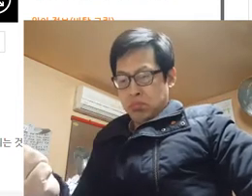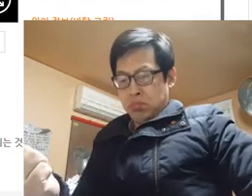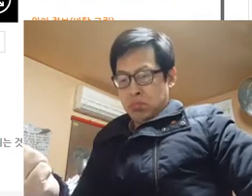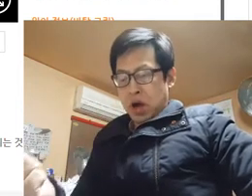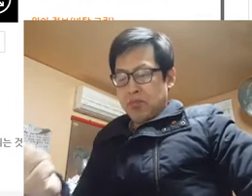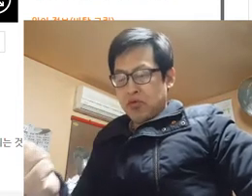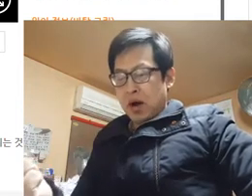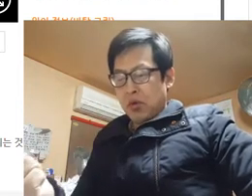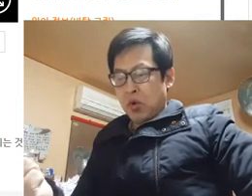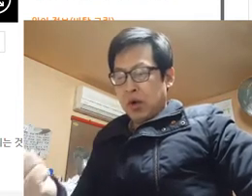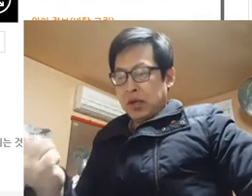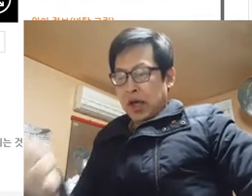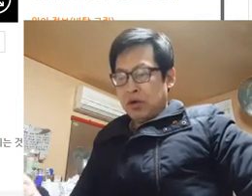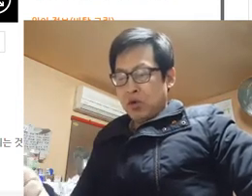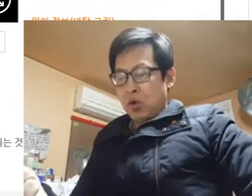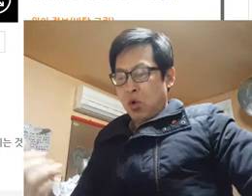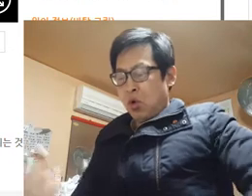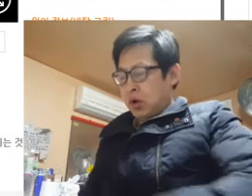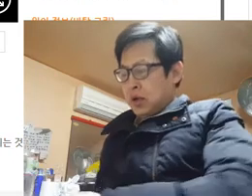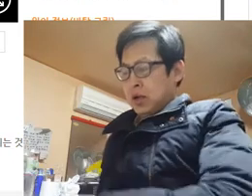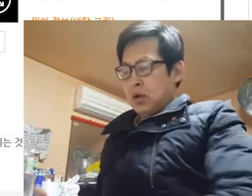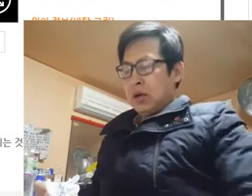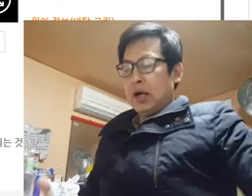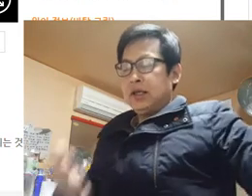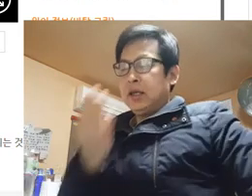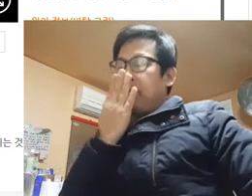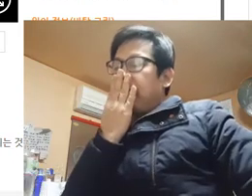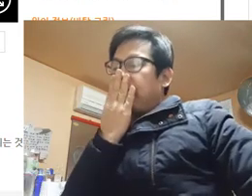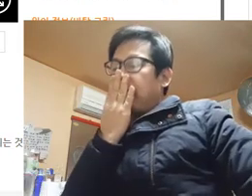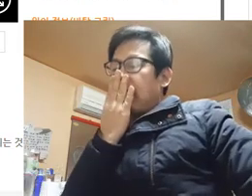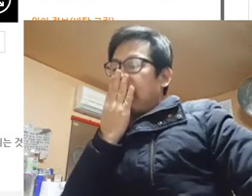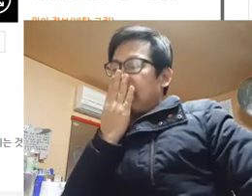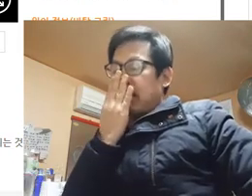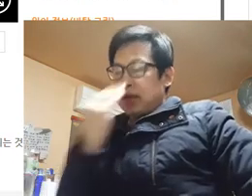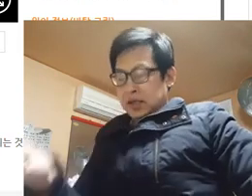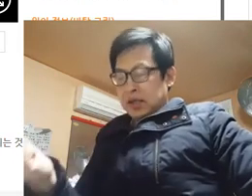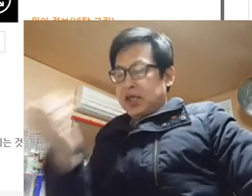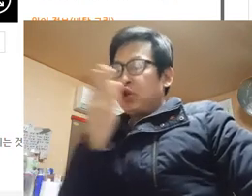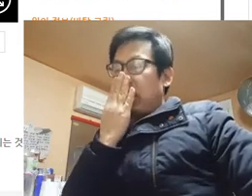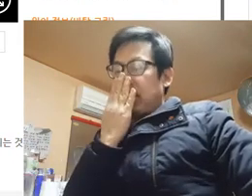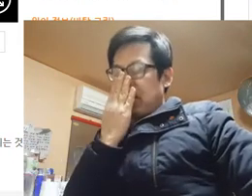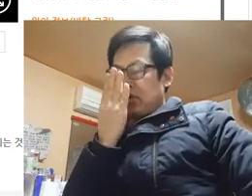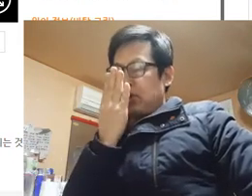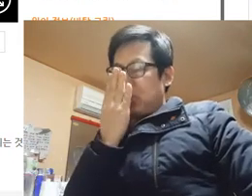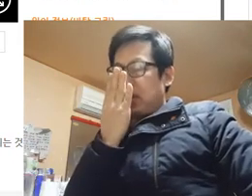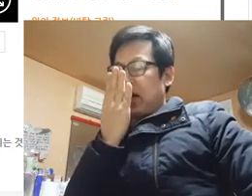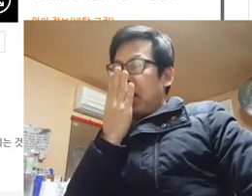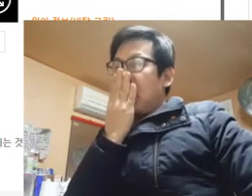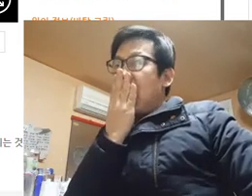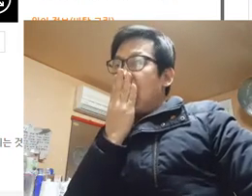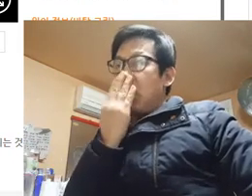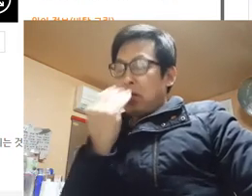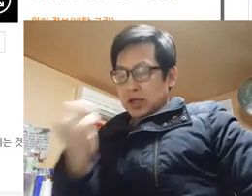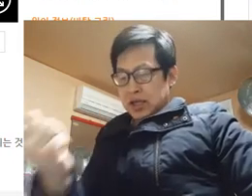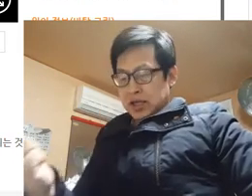하품하고 게으르고 아니 지루하다는 거죠 지루하다